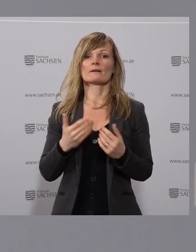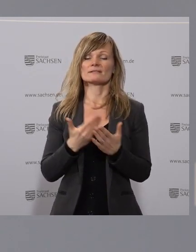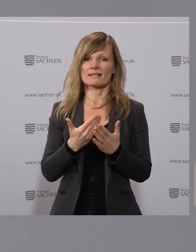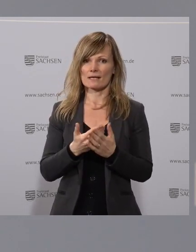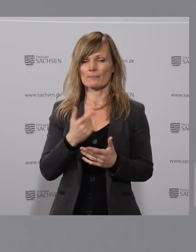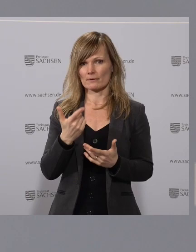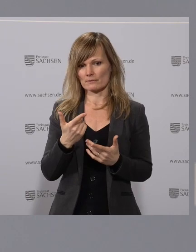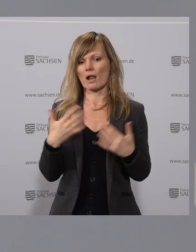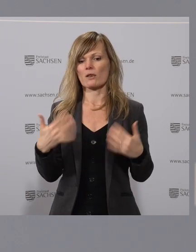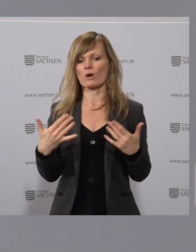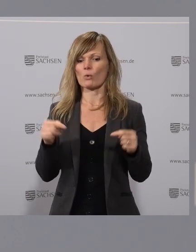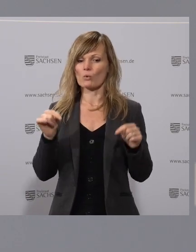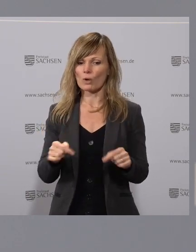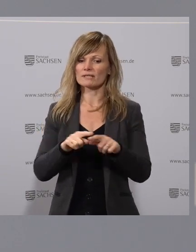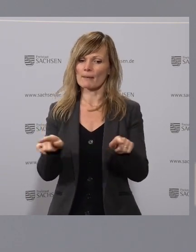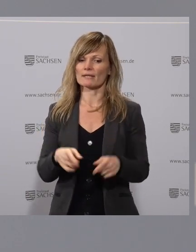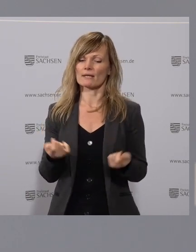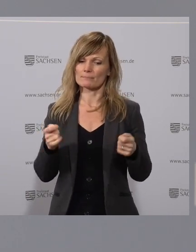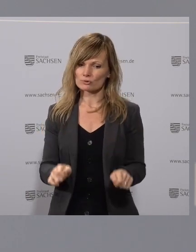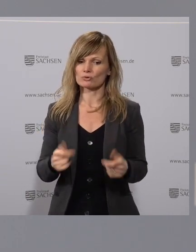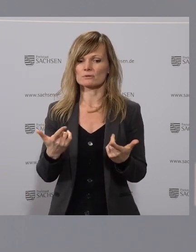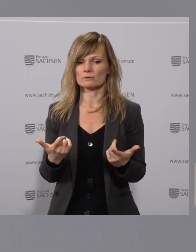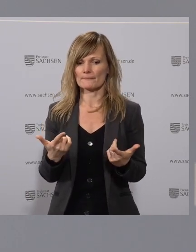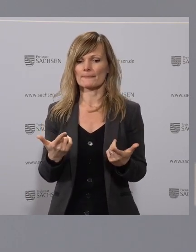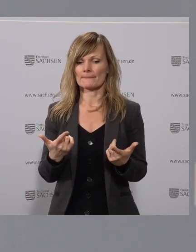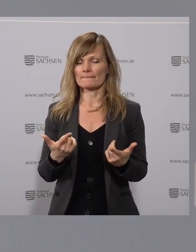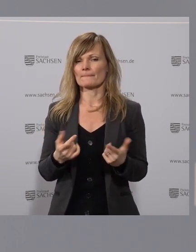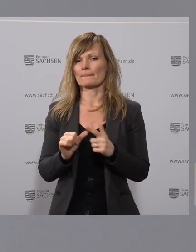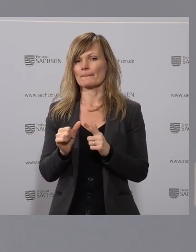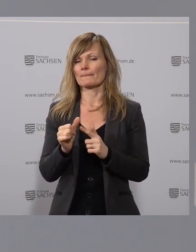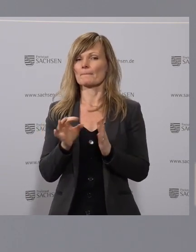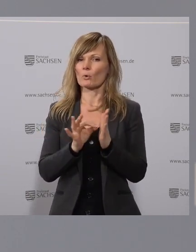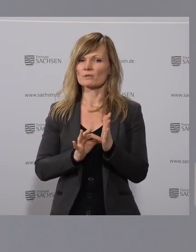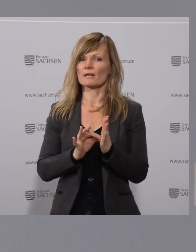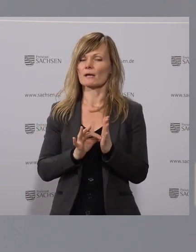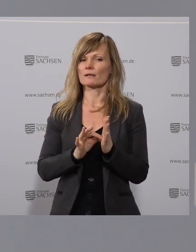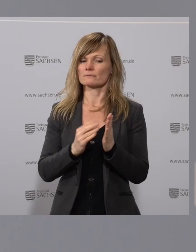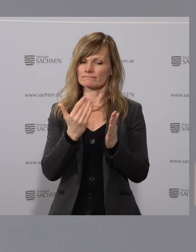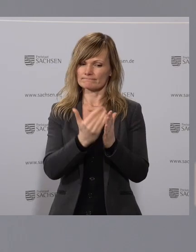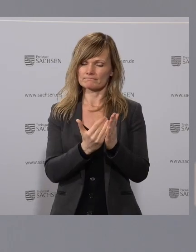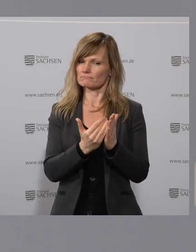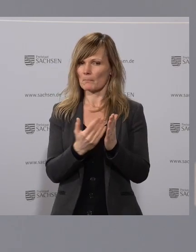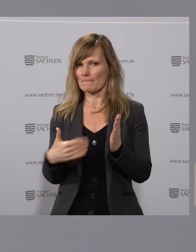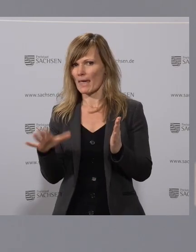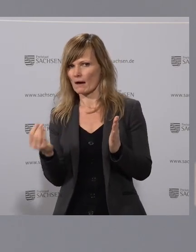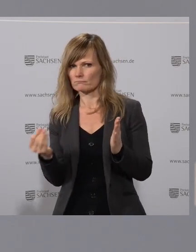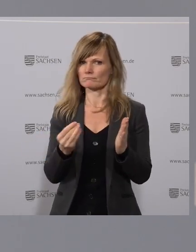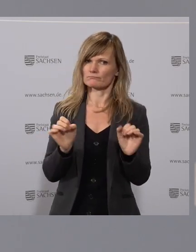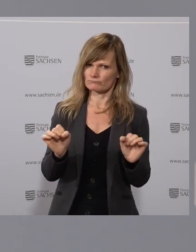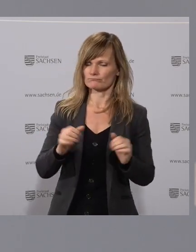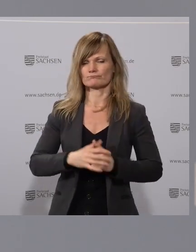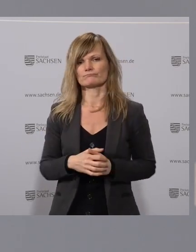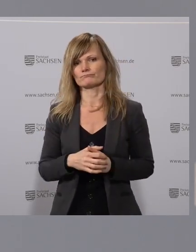die wir heute im Kabinett beschlossen haben, auch leicht über die Eckpunkte hinaus. Das ergibt sich immer dann, wenn wir natürlich sowohl die Diskussion im